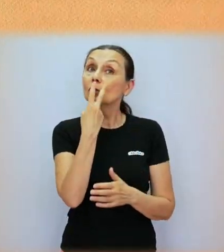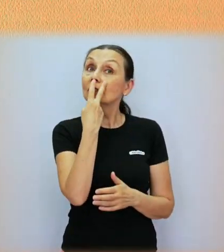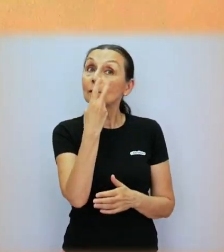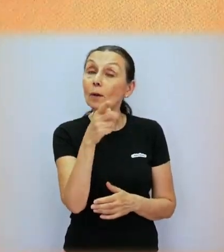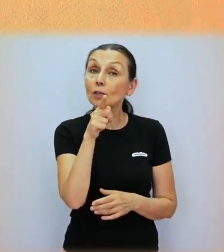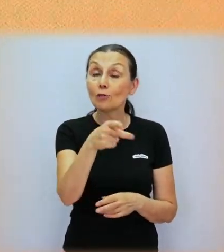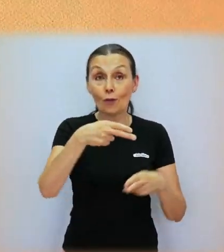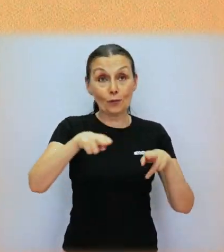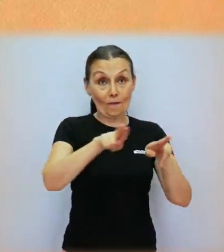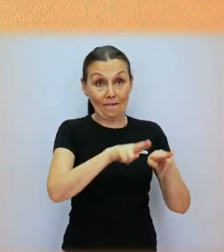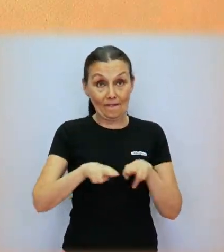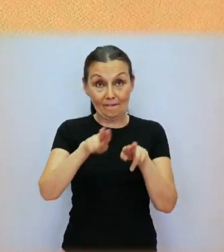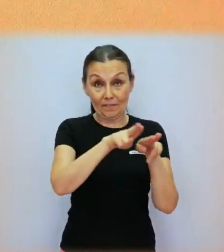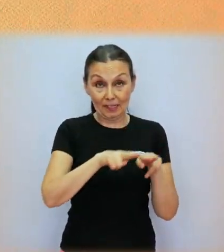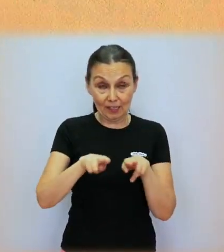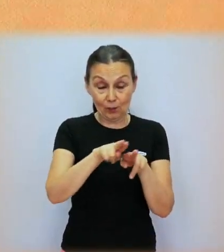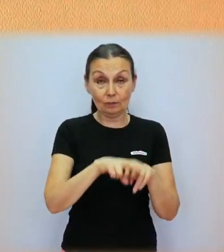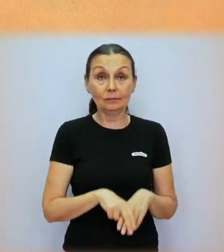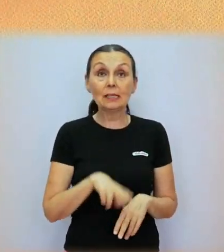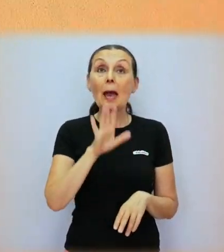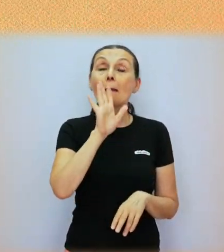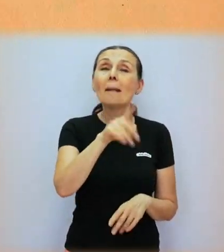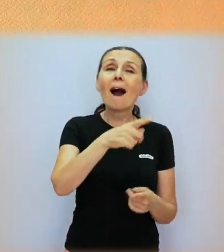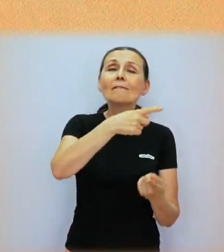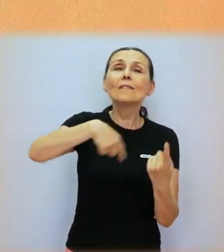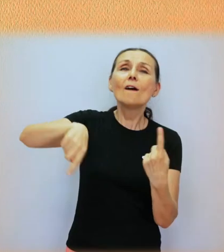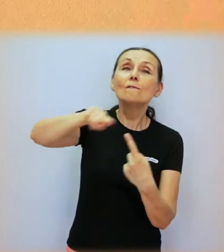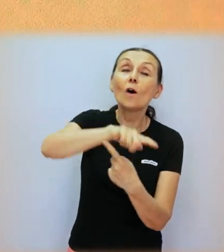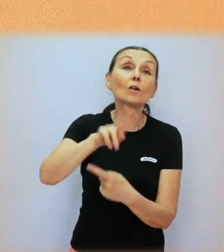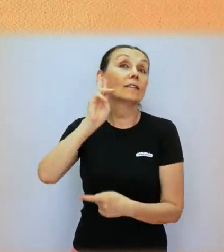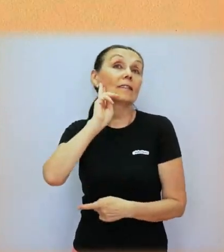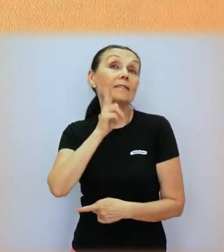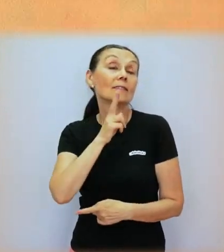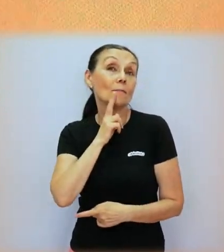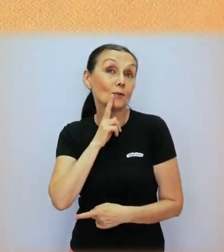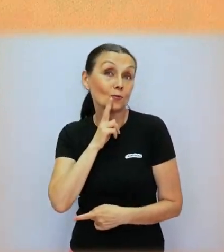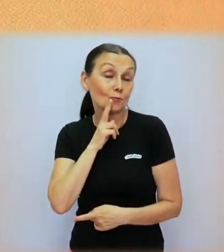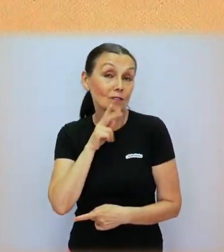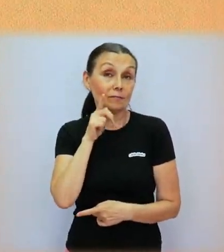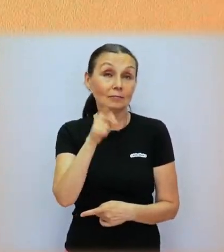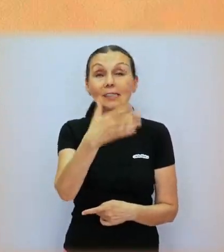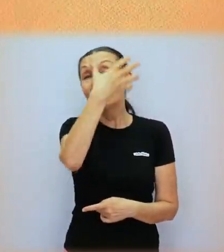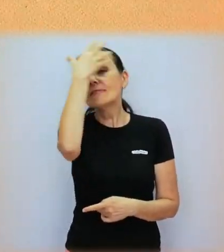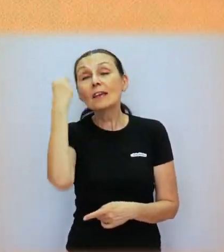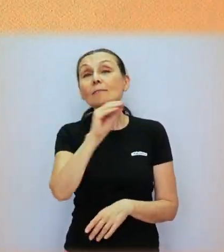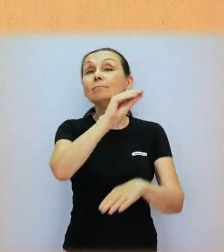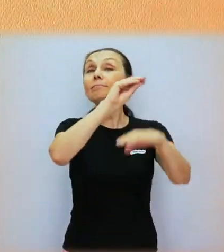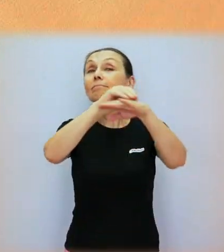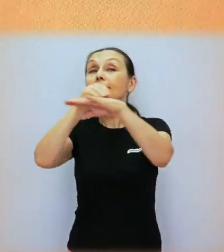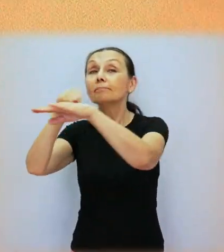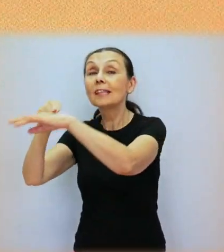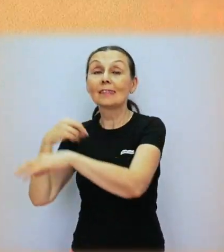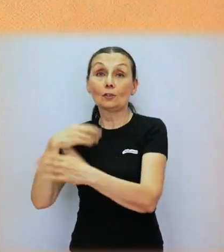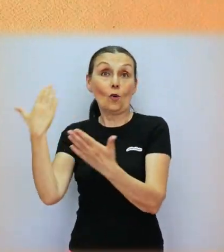Ďakujeme, že ste si pozreli toto video. Ak máte vo svojom okolí nepočujúceho, nezabudíte ho upozorniť na